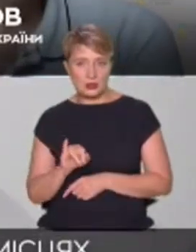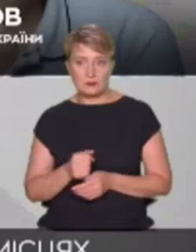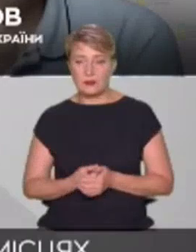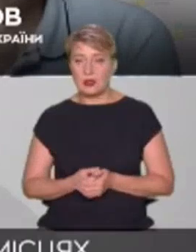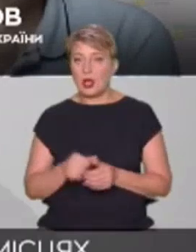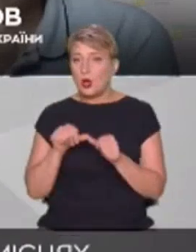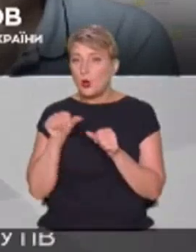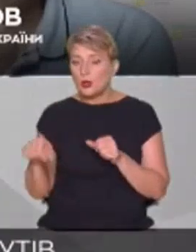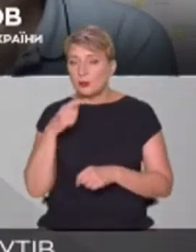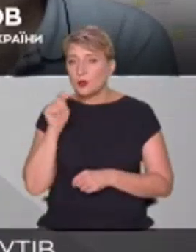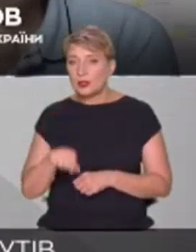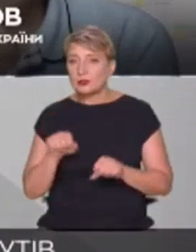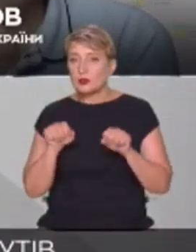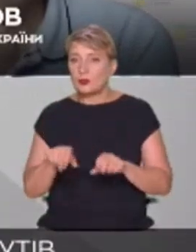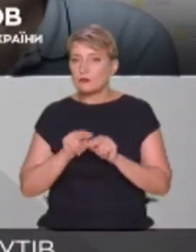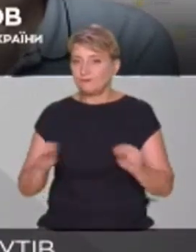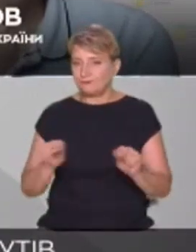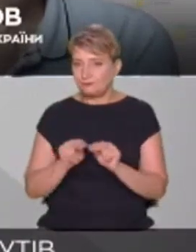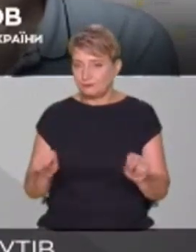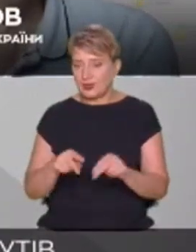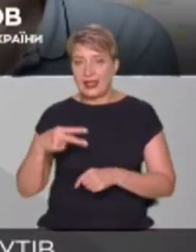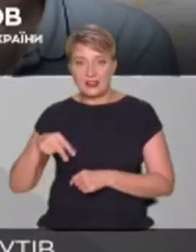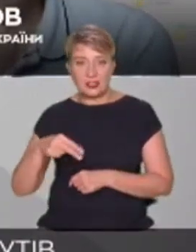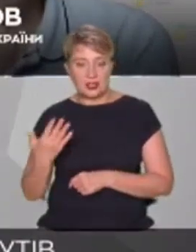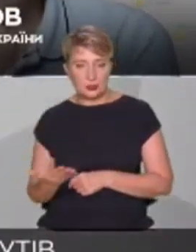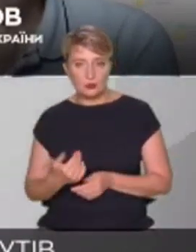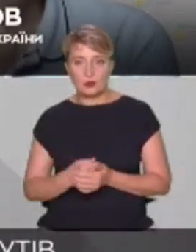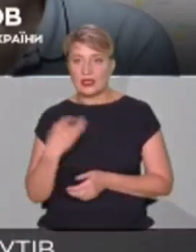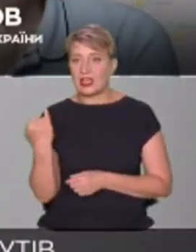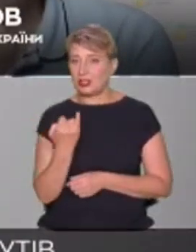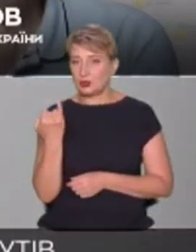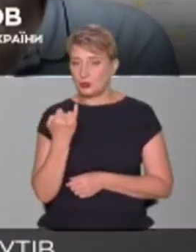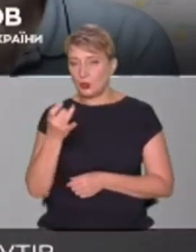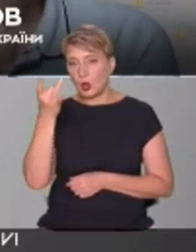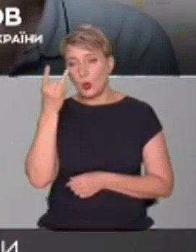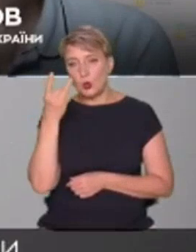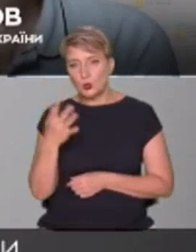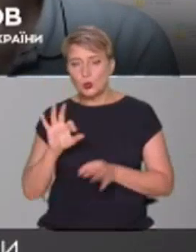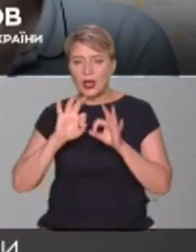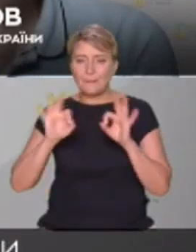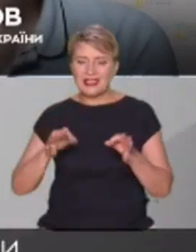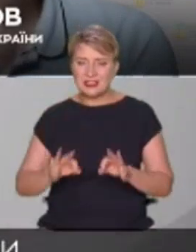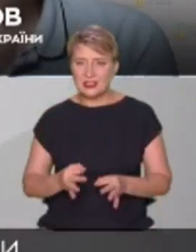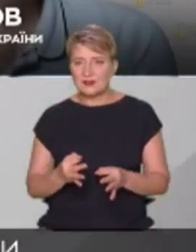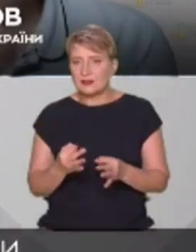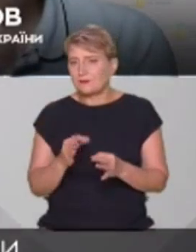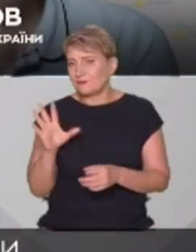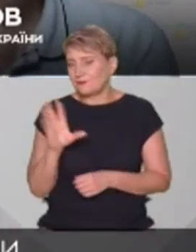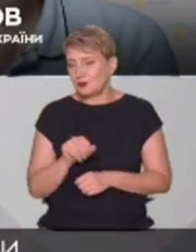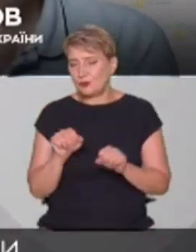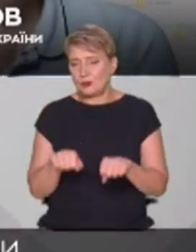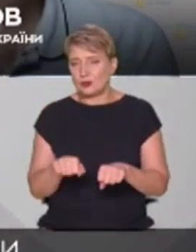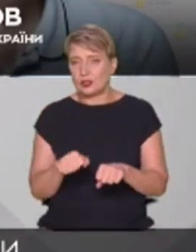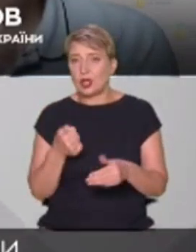української, вони можуть викладати літературу, там, історію культури, мистецтво. Ну, коротше кажучи, до,